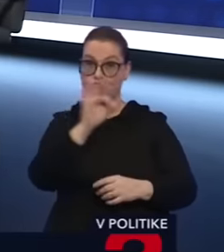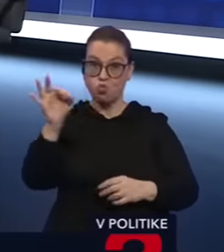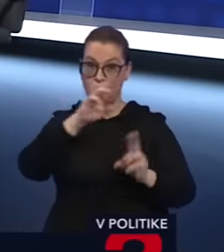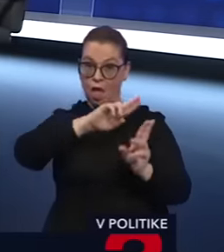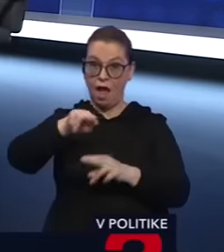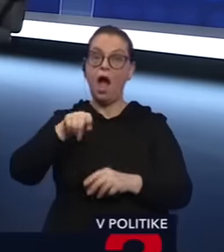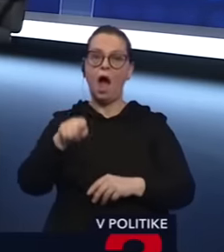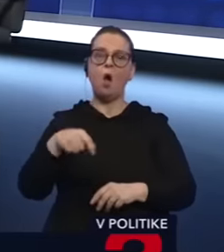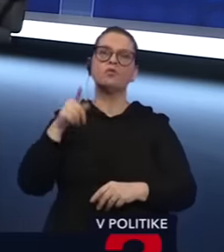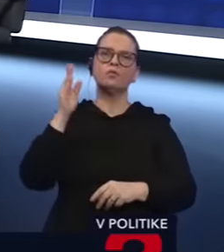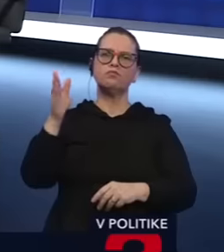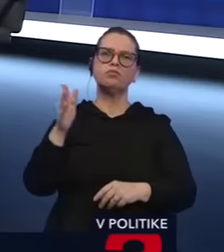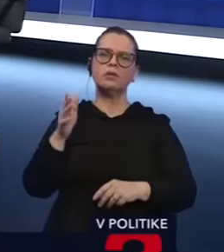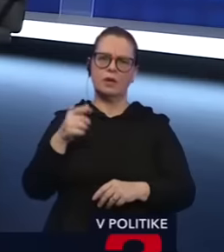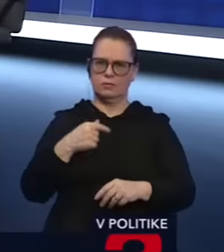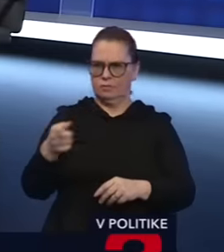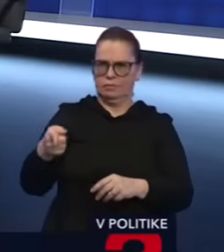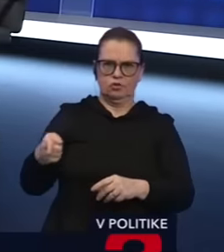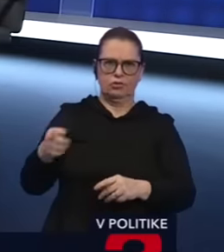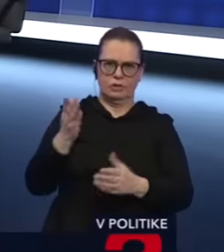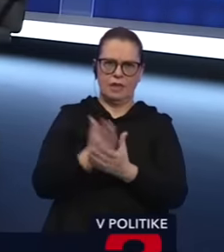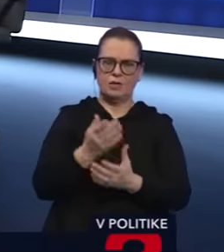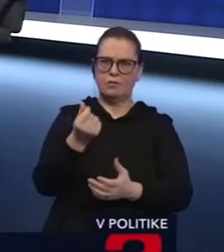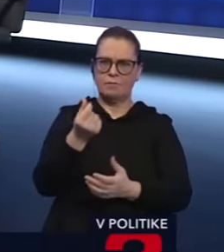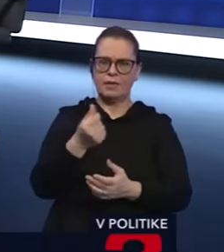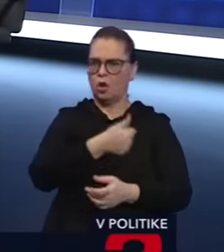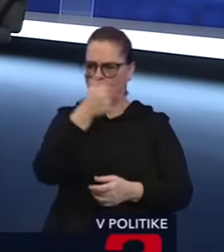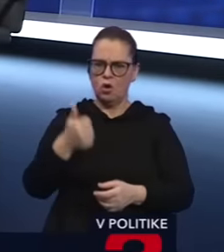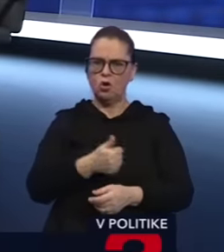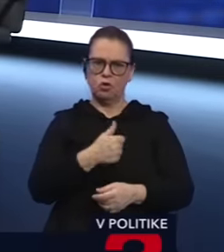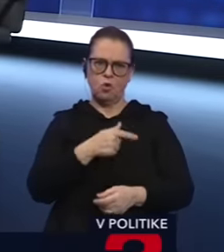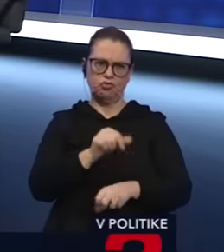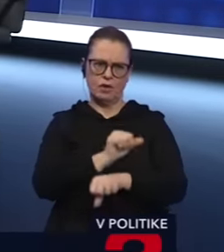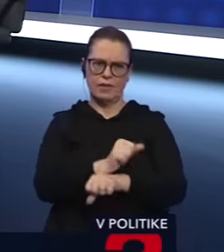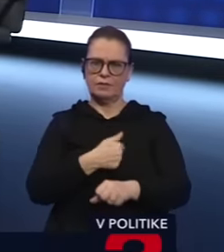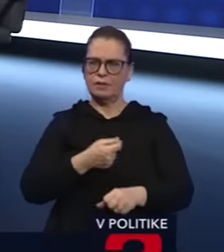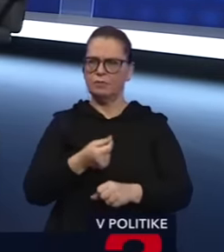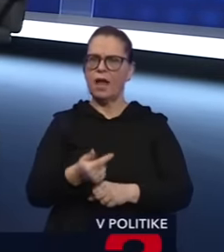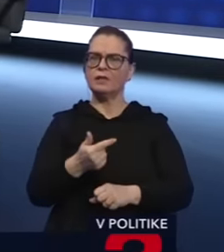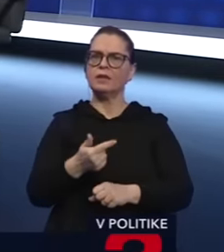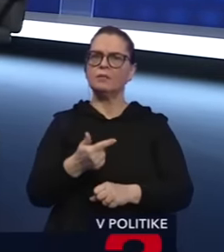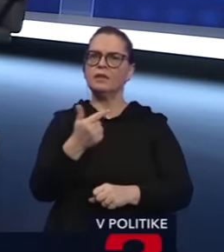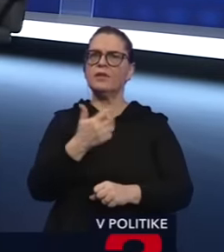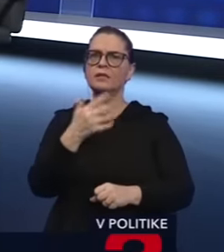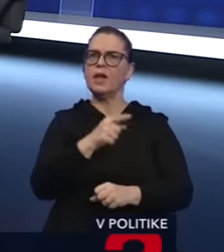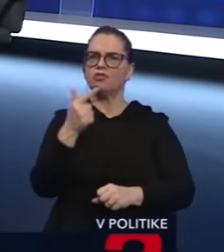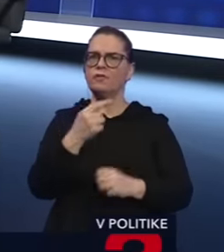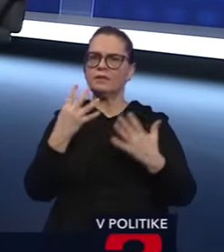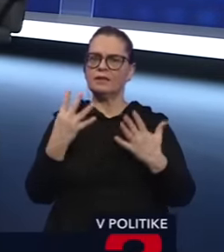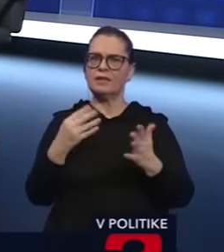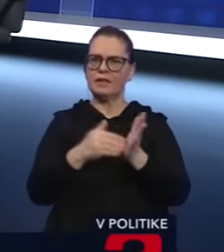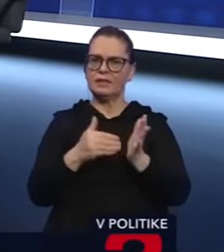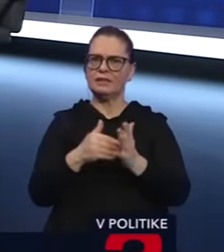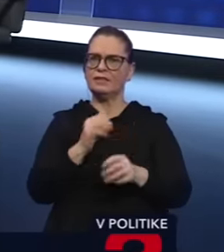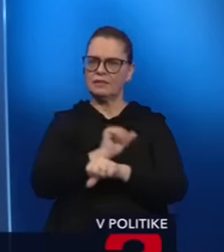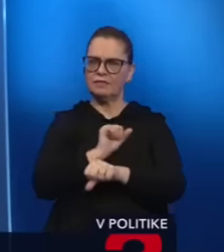ale on pôjde na úkor štátu za vaše daňové peniaze ročne nastojí ten 25 tisíc až 29 tisíc každý jeden väzeň.